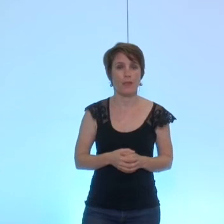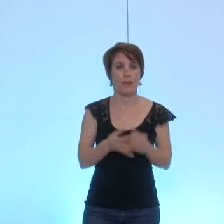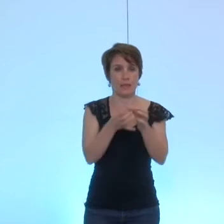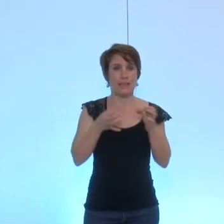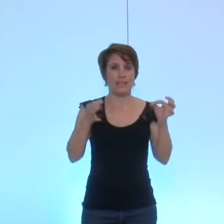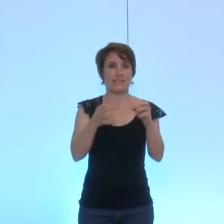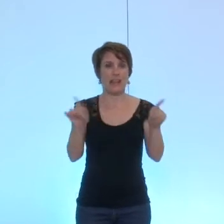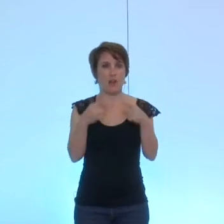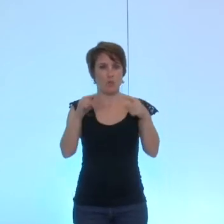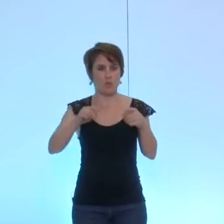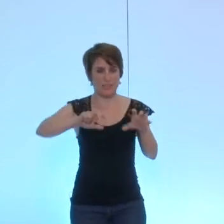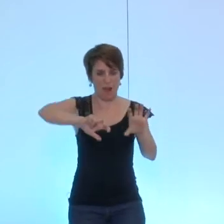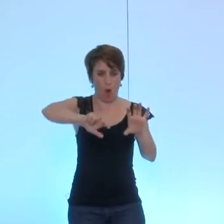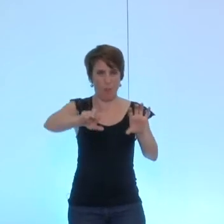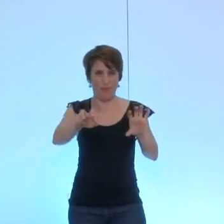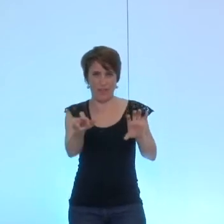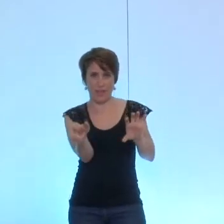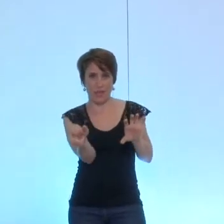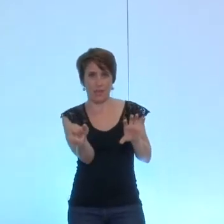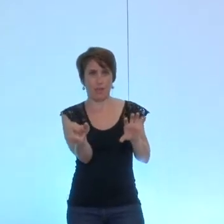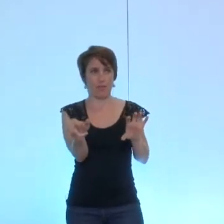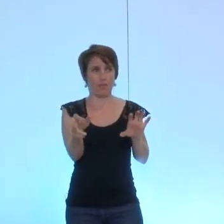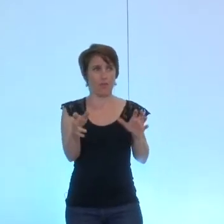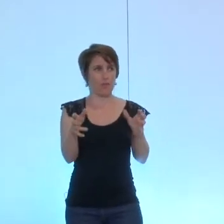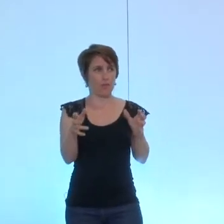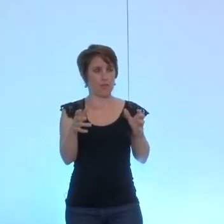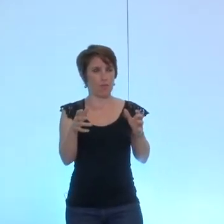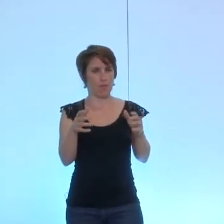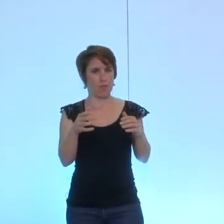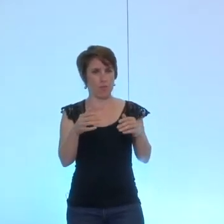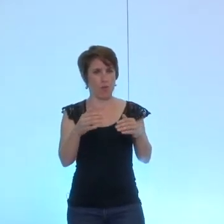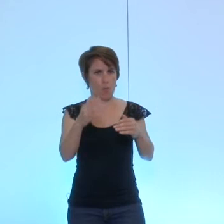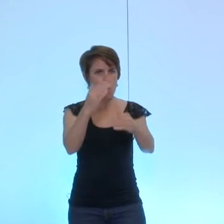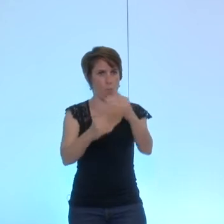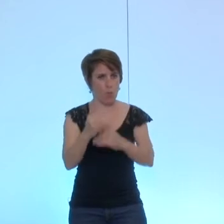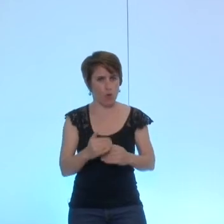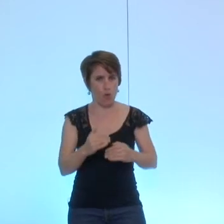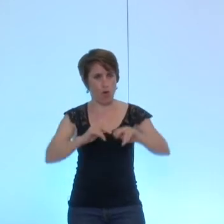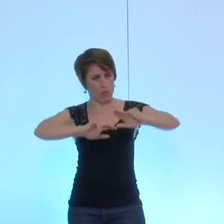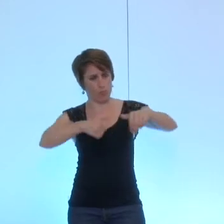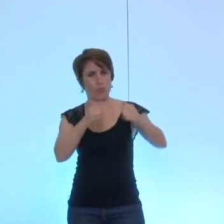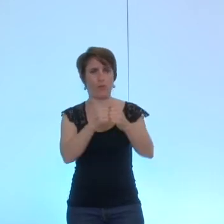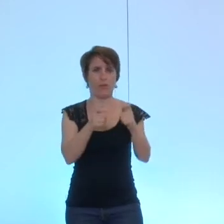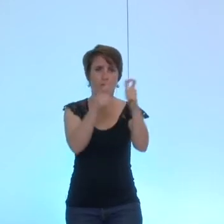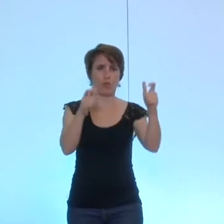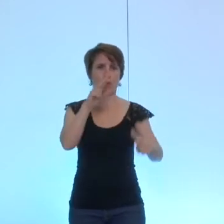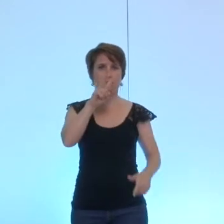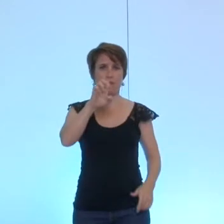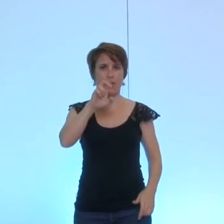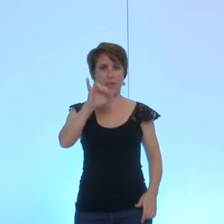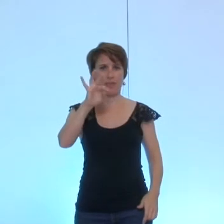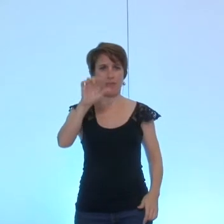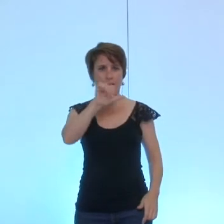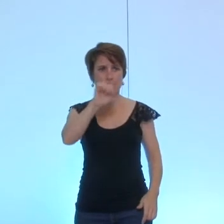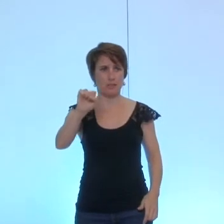amplifiées l'approbation de protocoles transactionnels avec une indemnisation négociée avec la société Veritas monsieur Breuil oui monsieur le maire